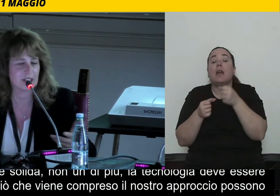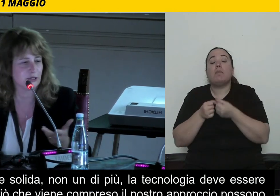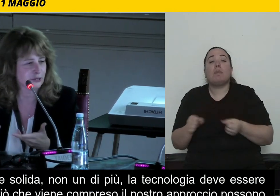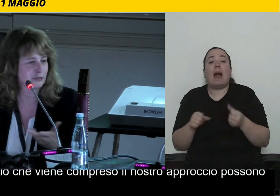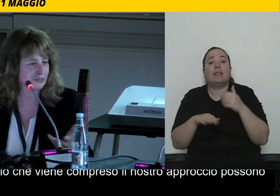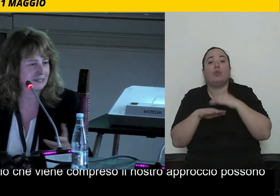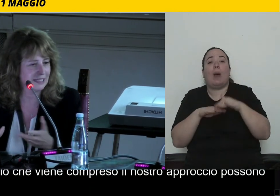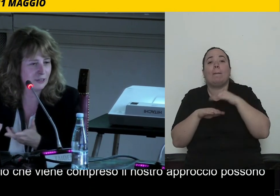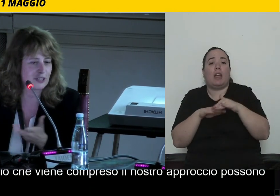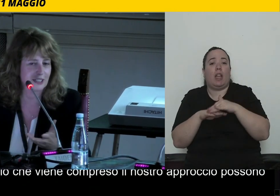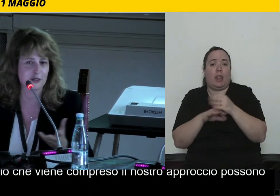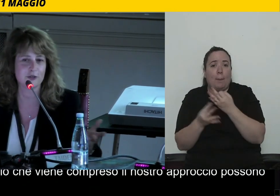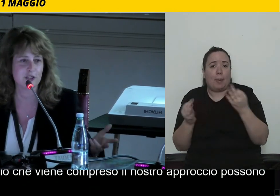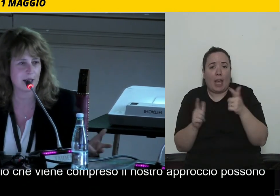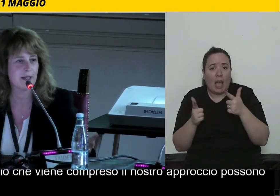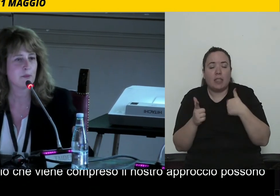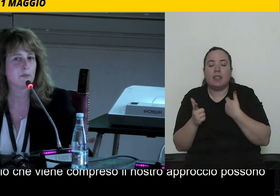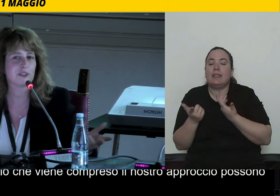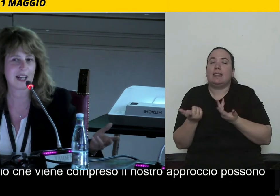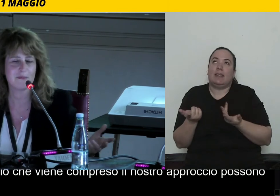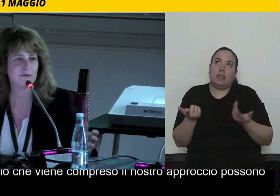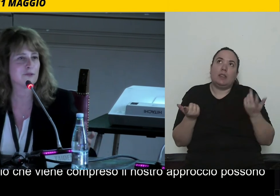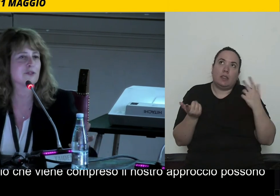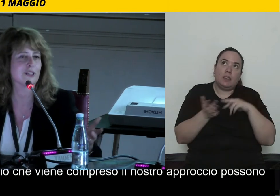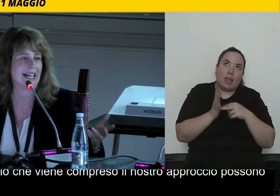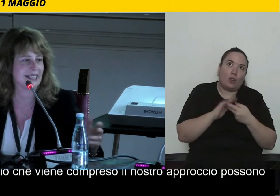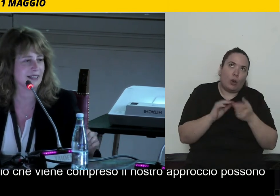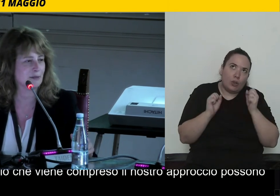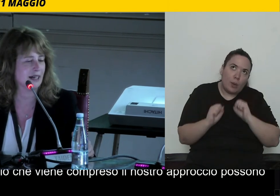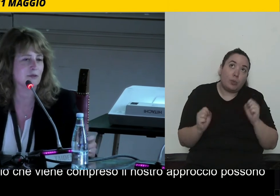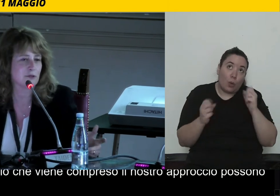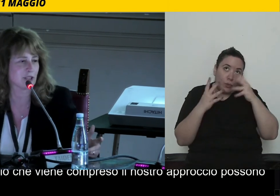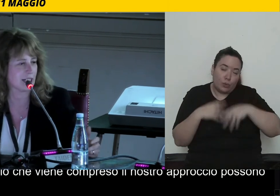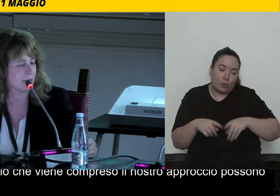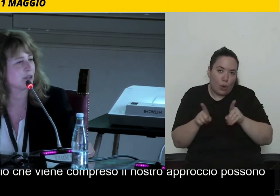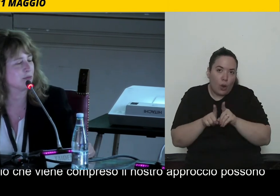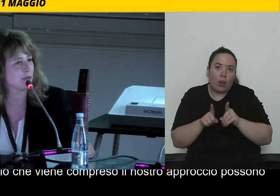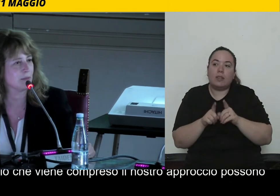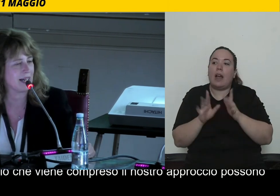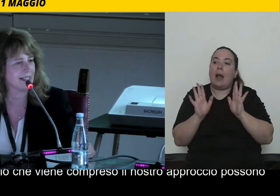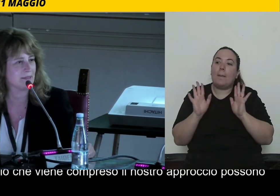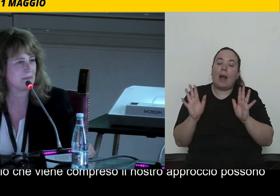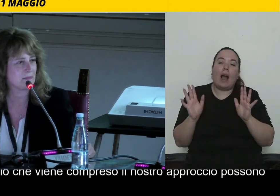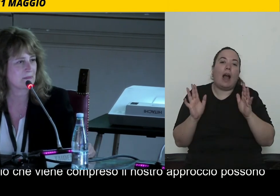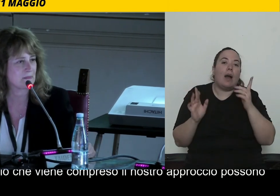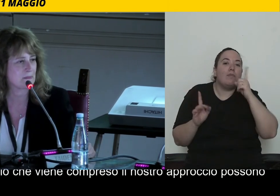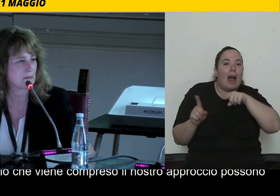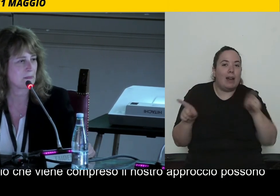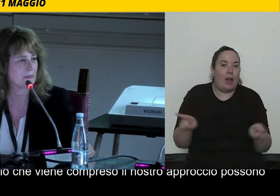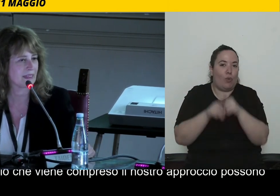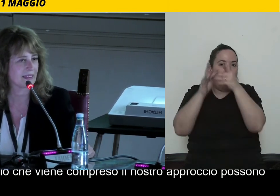certo, la nostra tecnologia potrebbe funzionare, ma funzionerebbe comunque male.